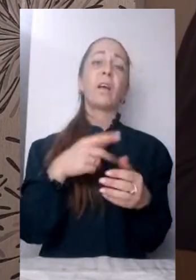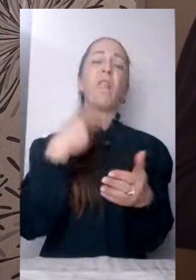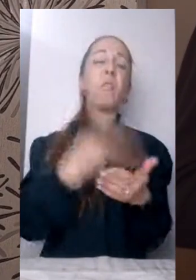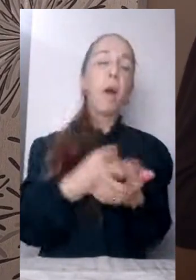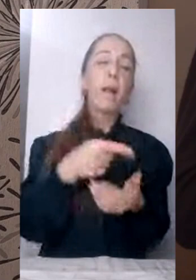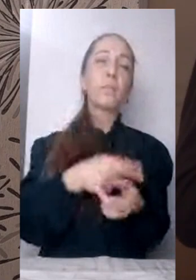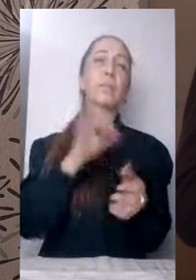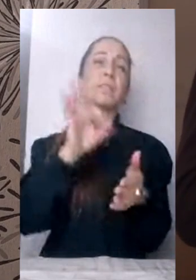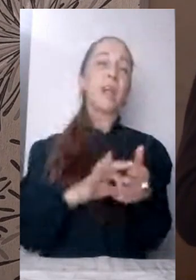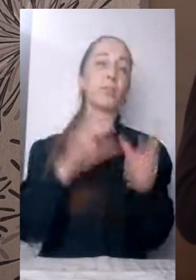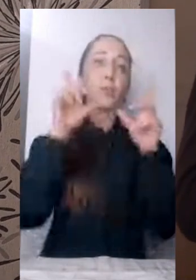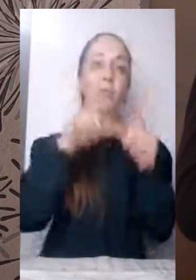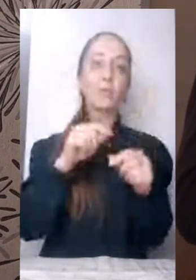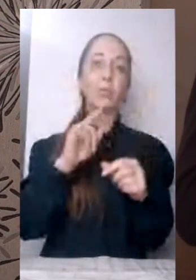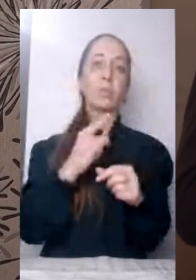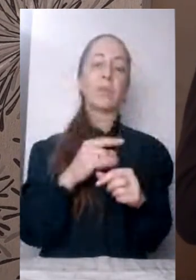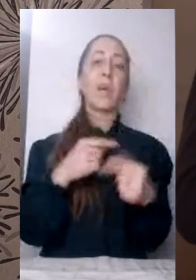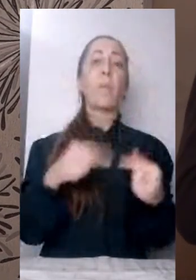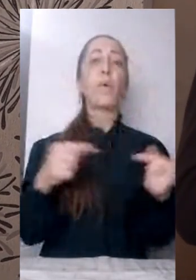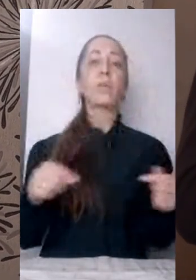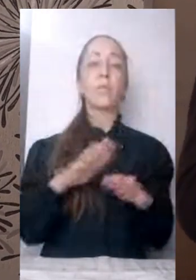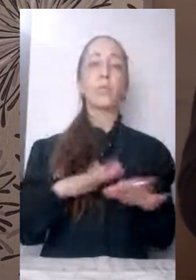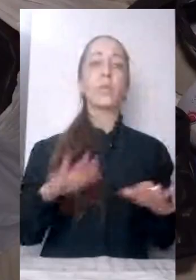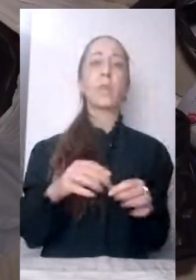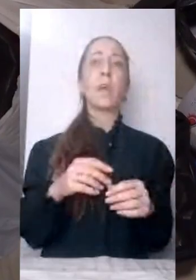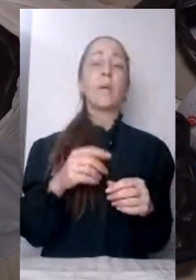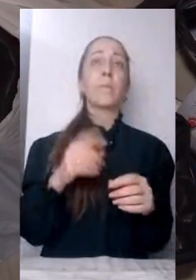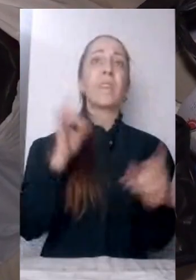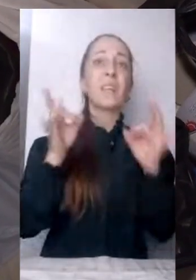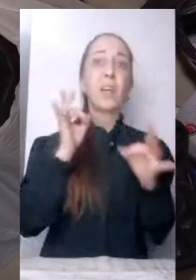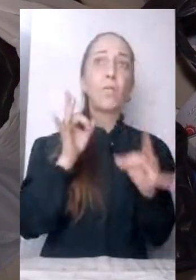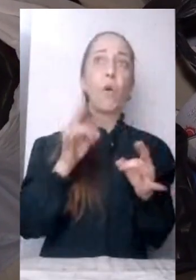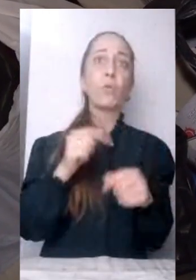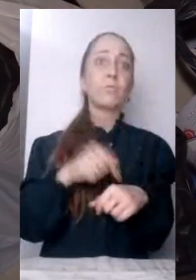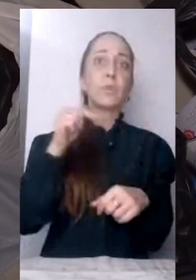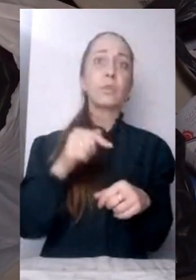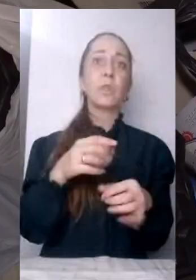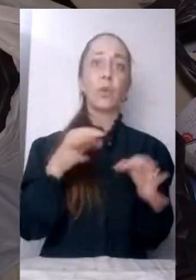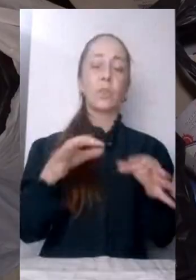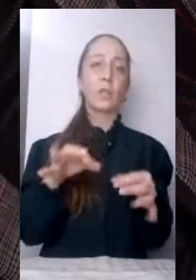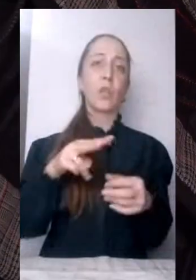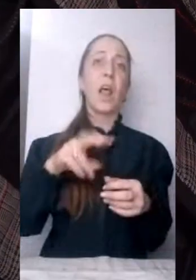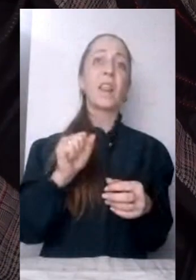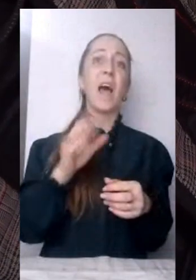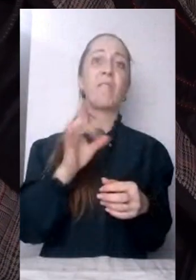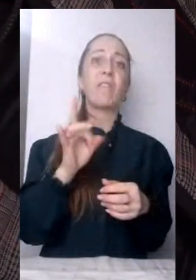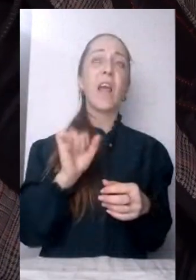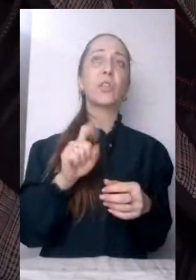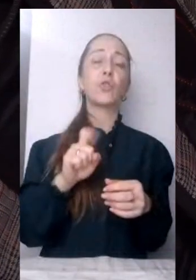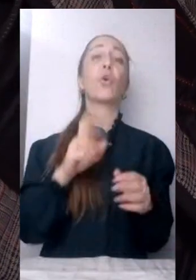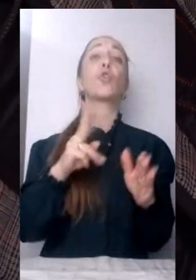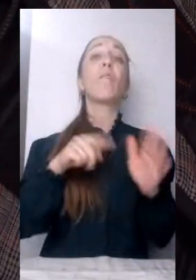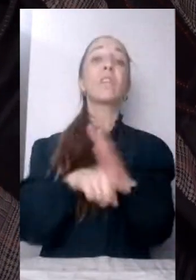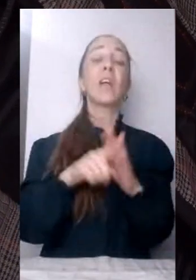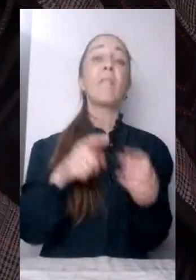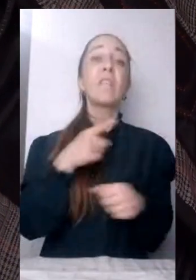По-різному діти й реагують на повітряну тривогу, розповідає черкащанка Оксана Лавранчук. Хто тікав з-під острілів, одразу питає про укриття та